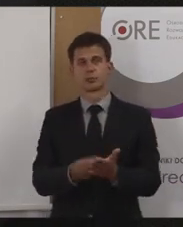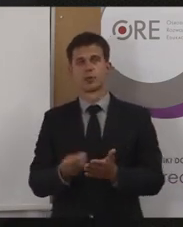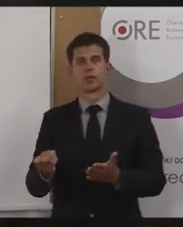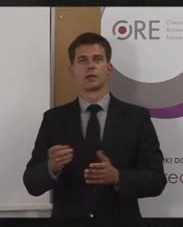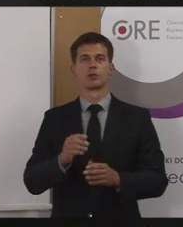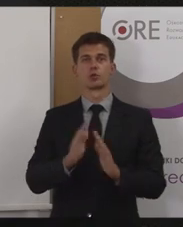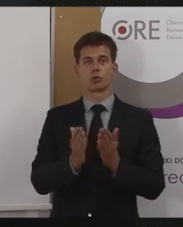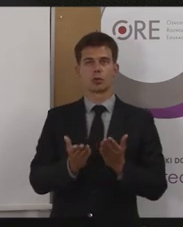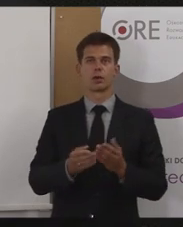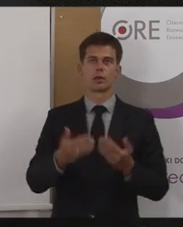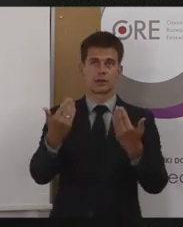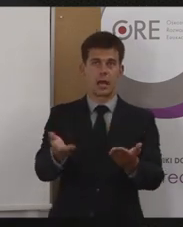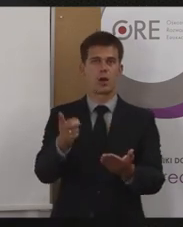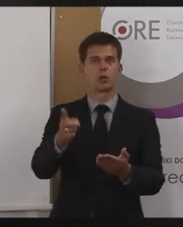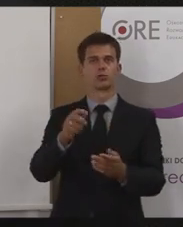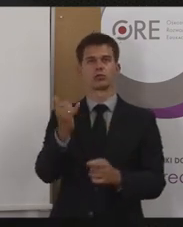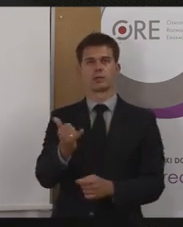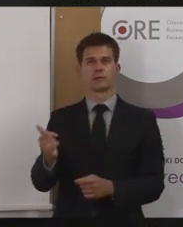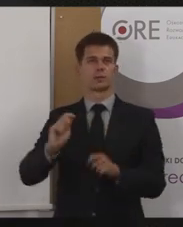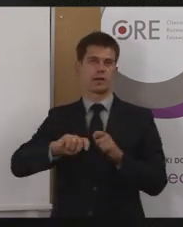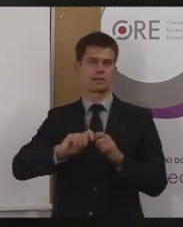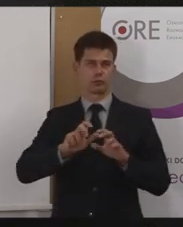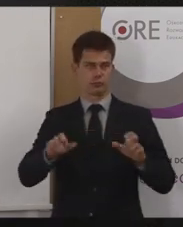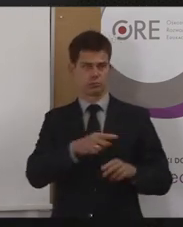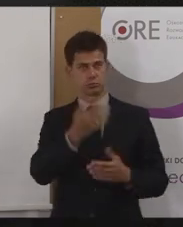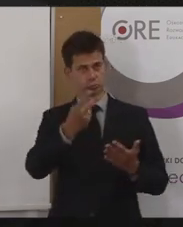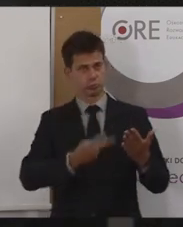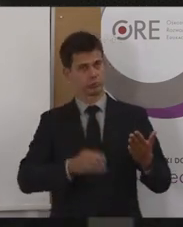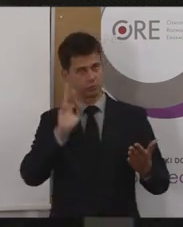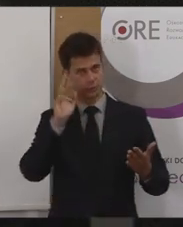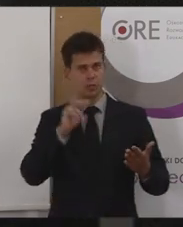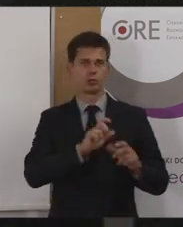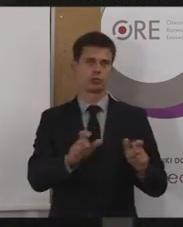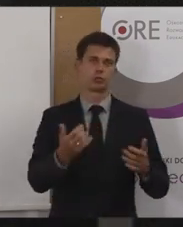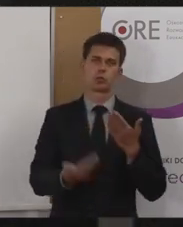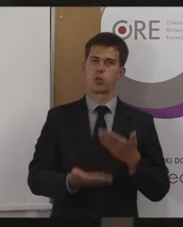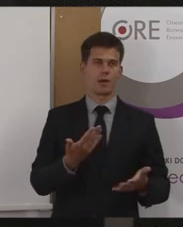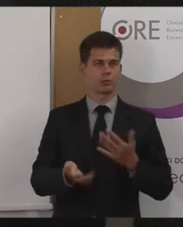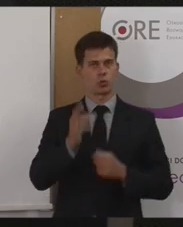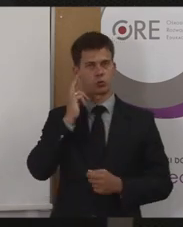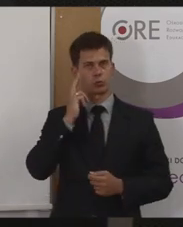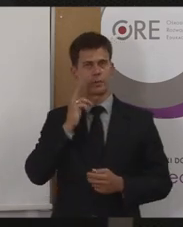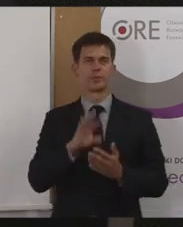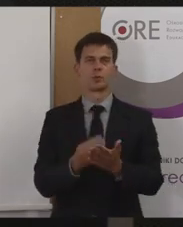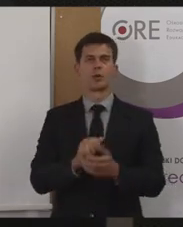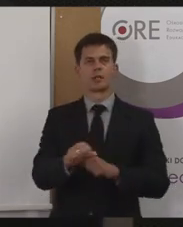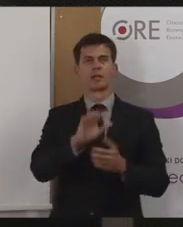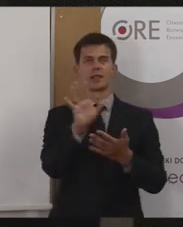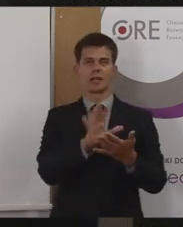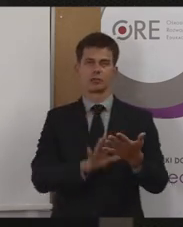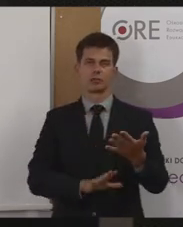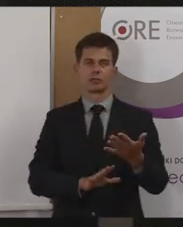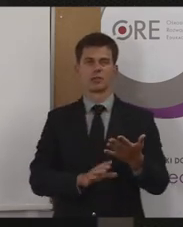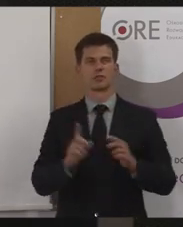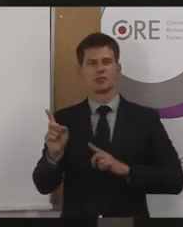wszystkim merytorycznej przygotowania treści, ponieważ zdarzają się treści takie, które na przykład